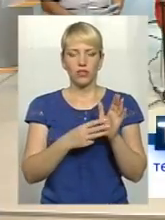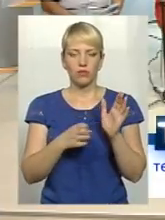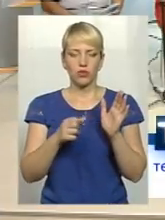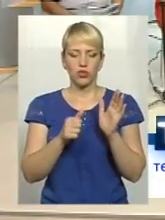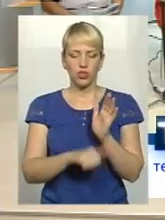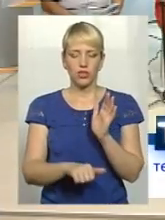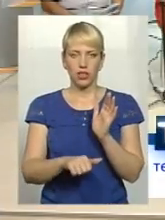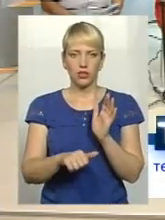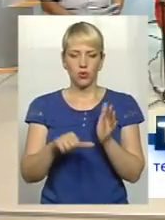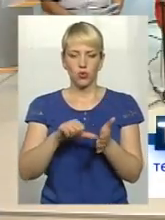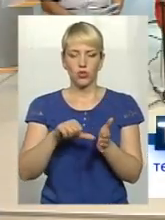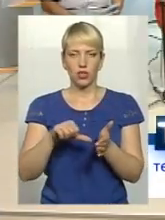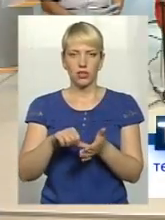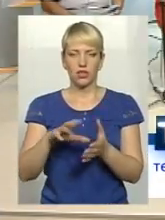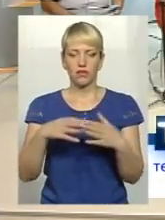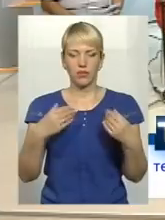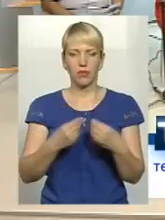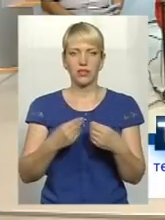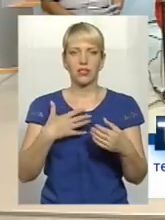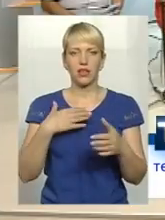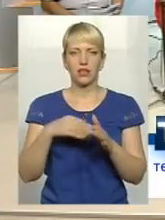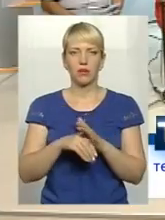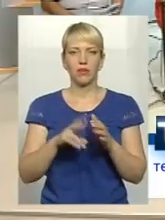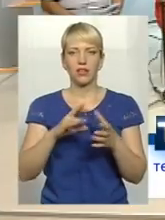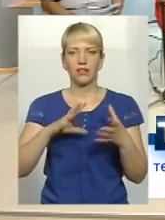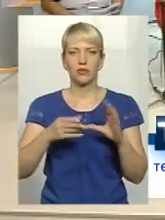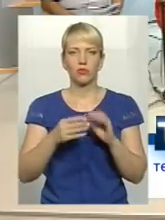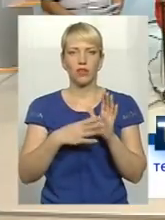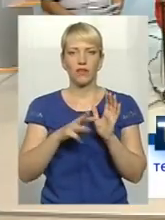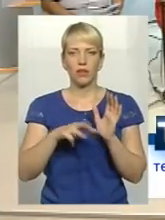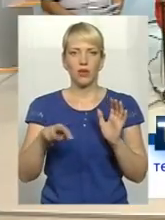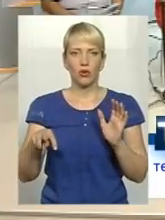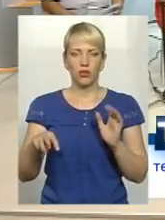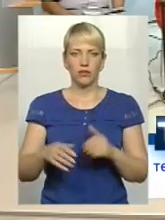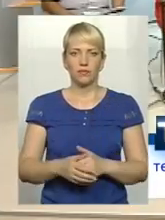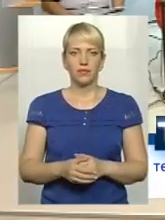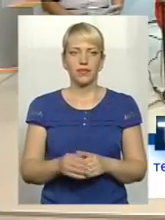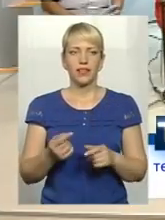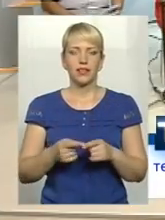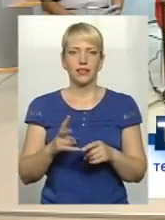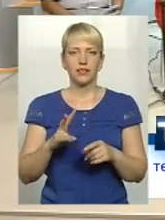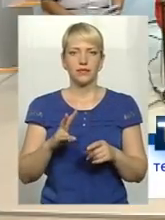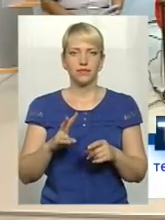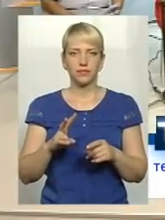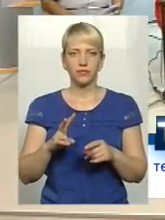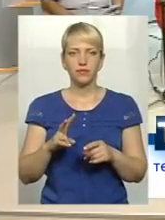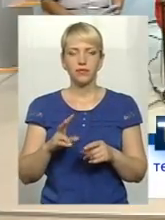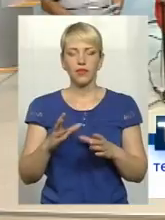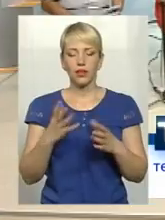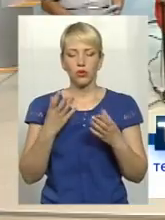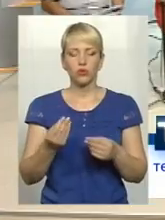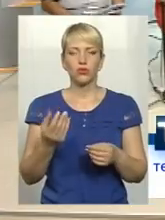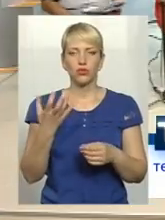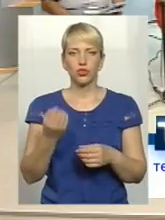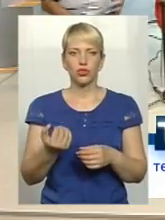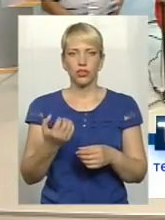1860 учасників і сім'ї загиблих, вже на суму понад 9 мільйонів, тобто матеріальна підтримка. Хочу також